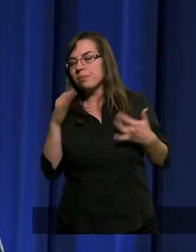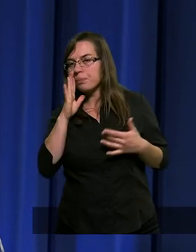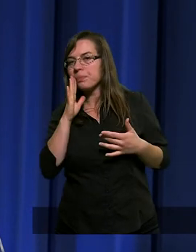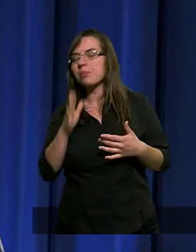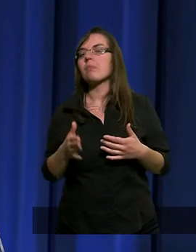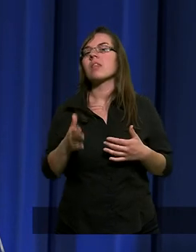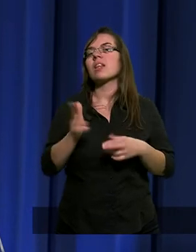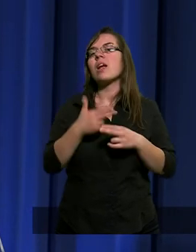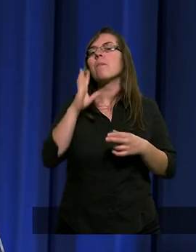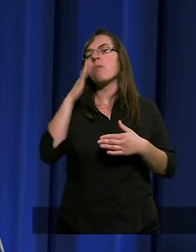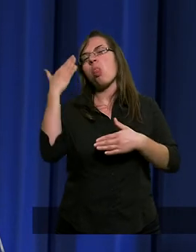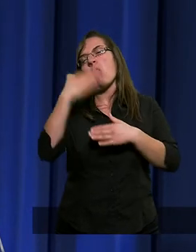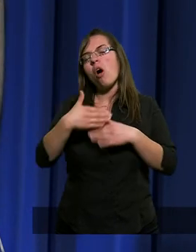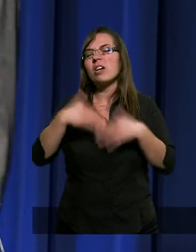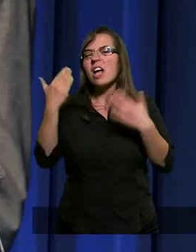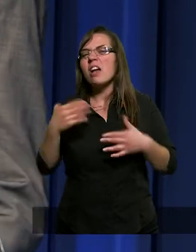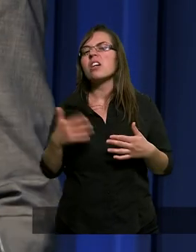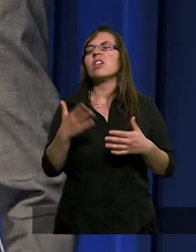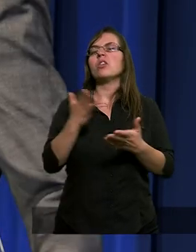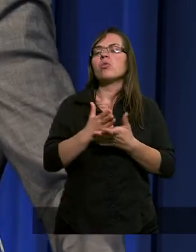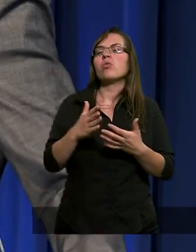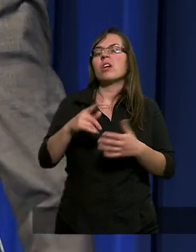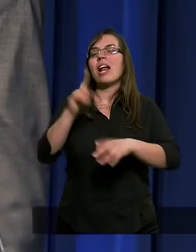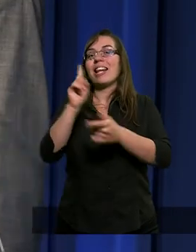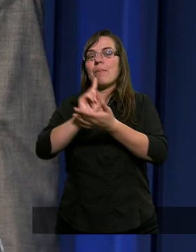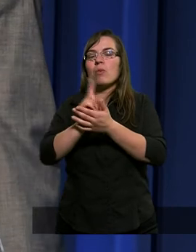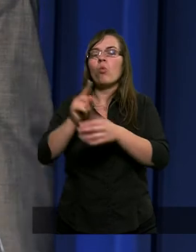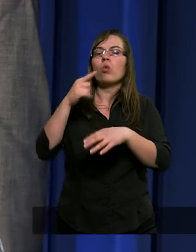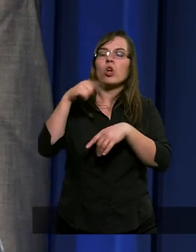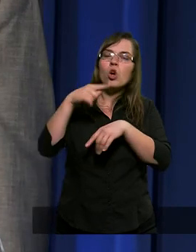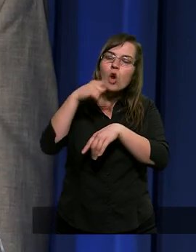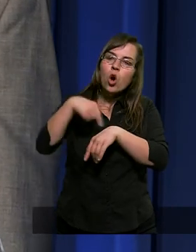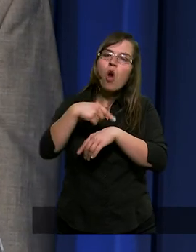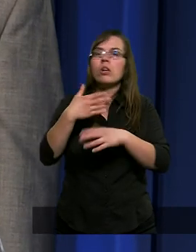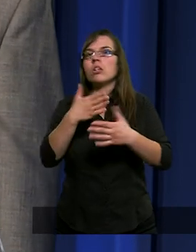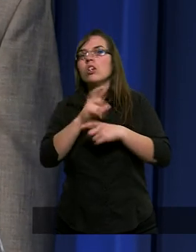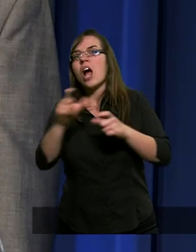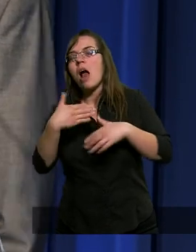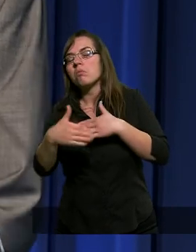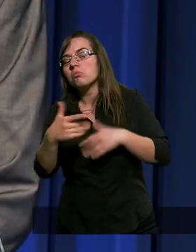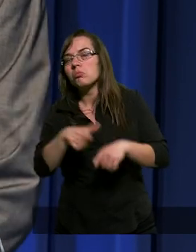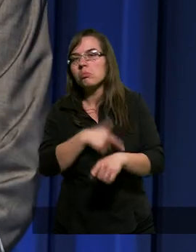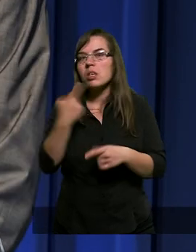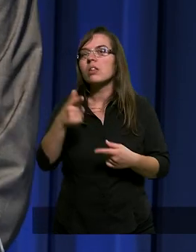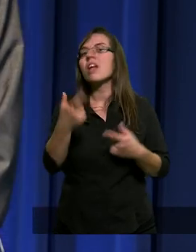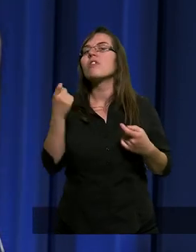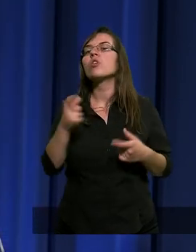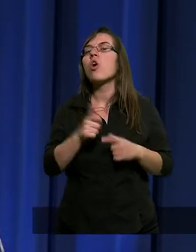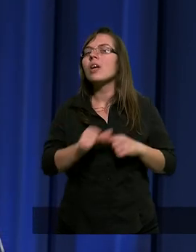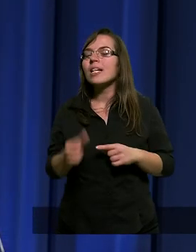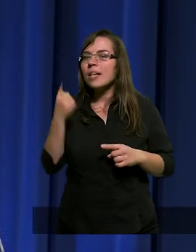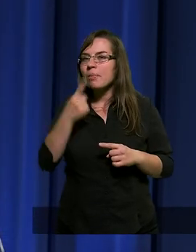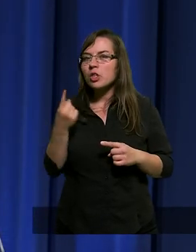kiedy minuty nocy dłużyły się w godziny. A wiecie w takich chwilach co jest?